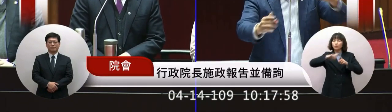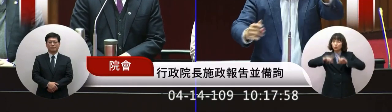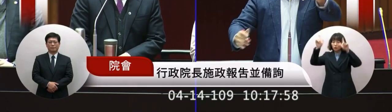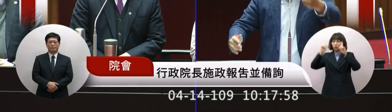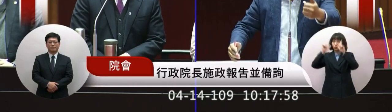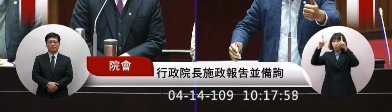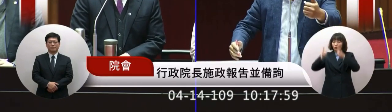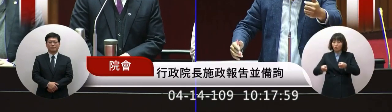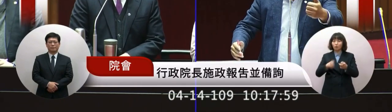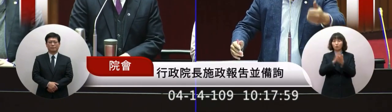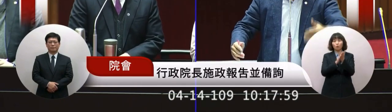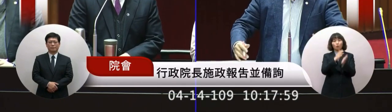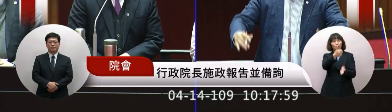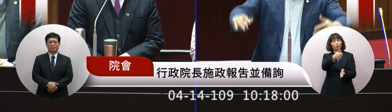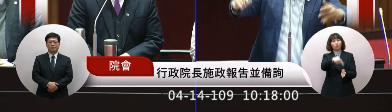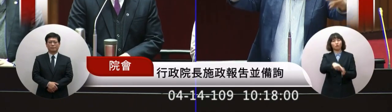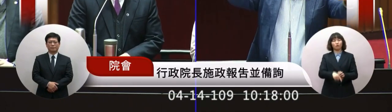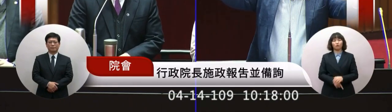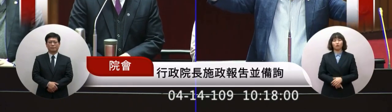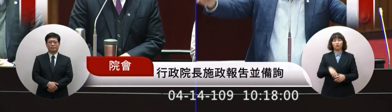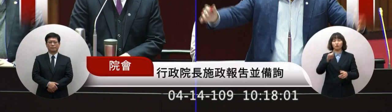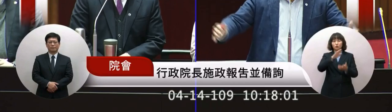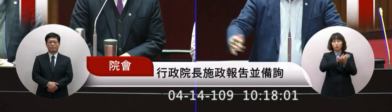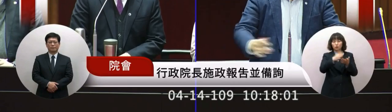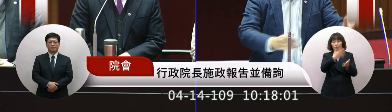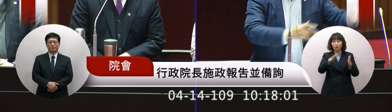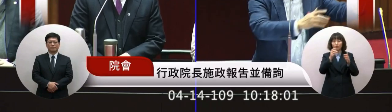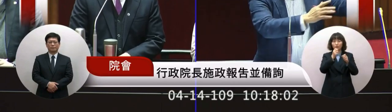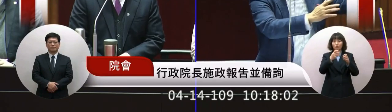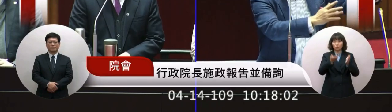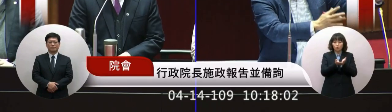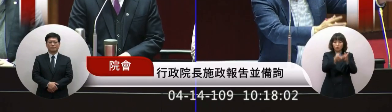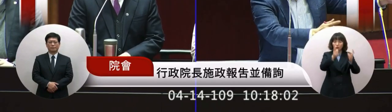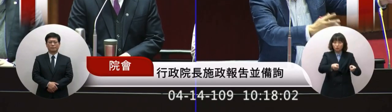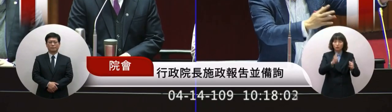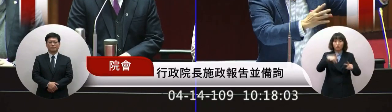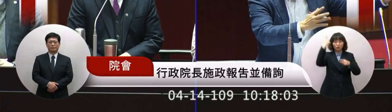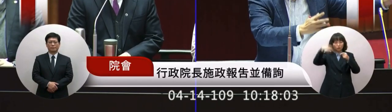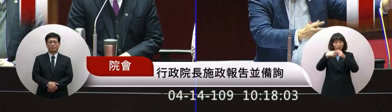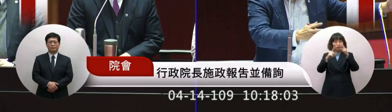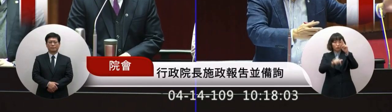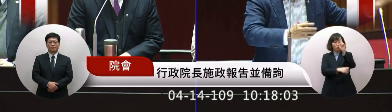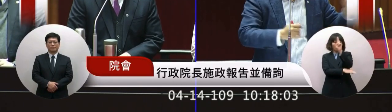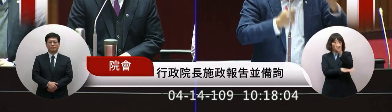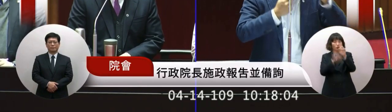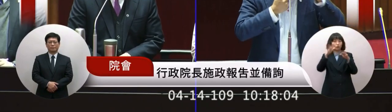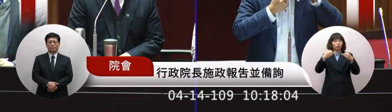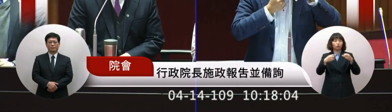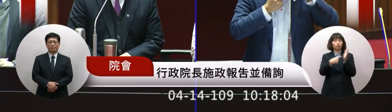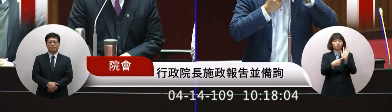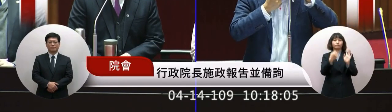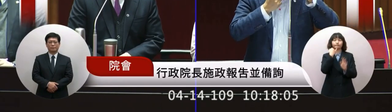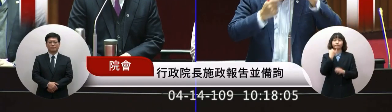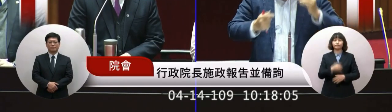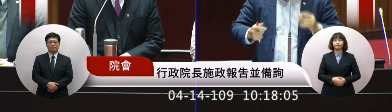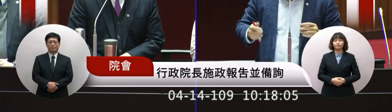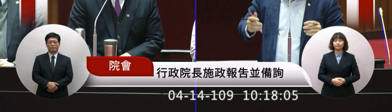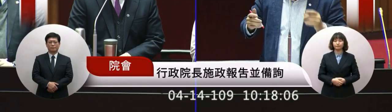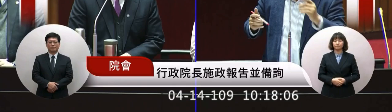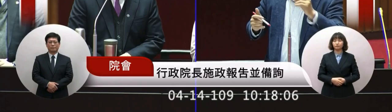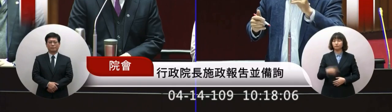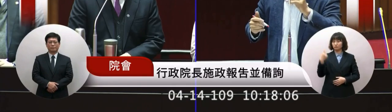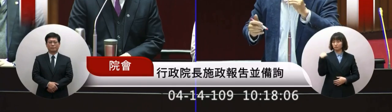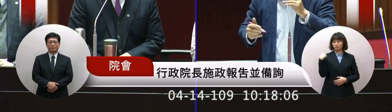檢討大家去學路因為你現在沈水買頭你說這個今年年底要有一個生殖出來可是呢